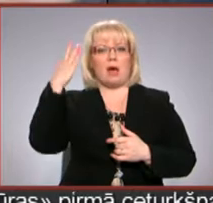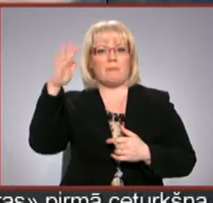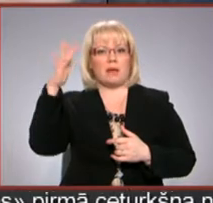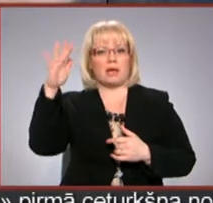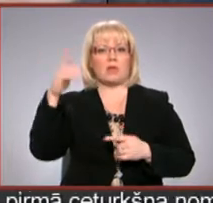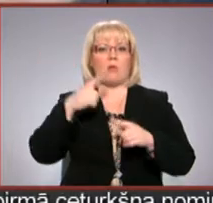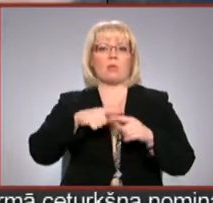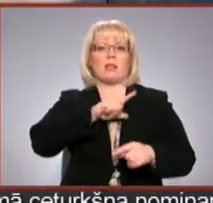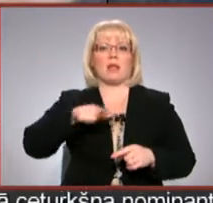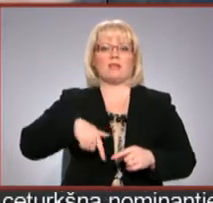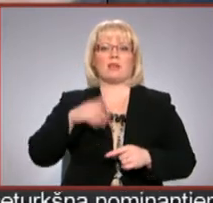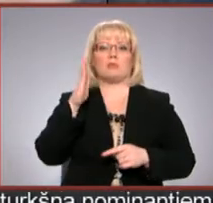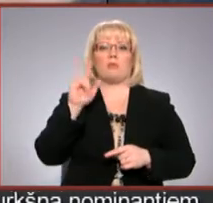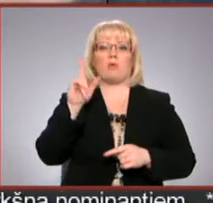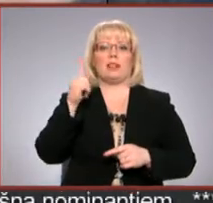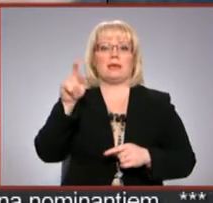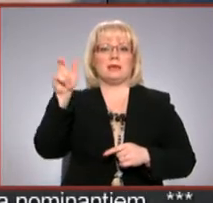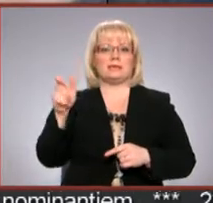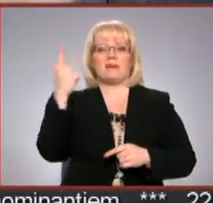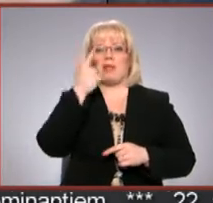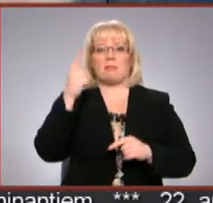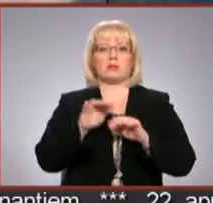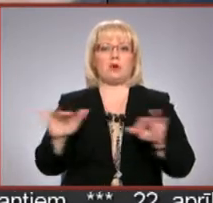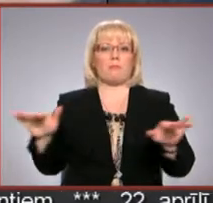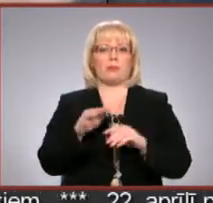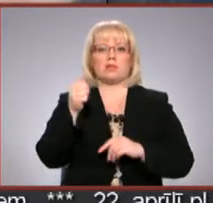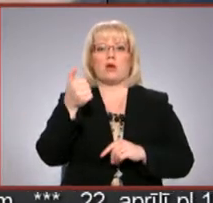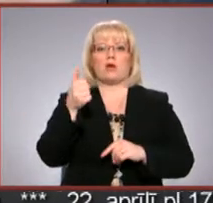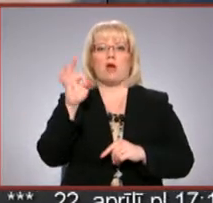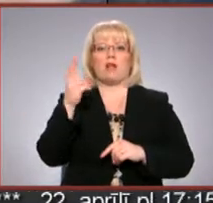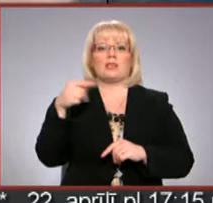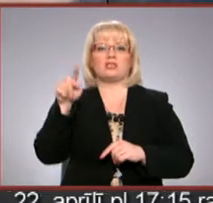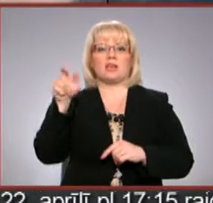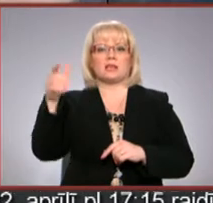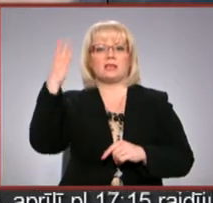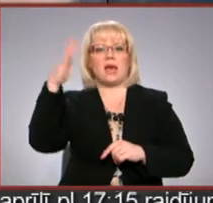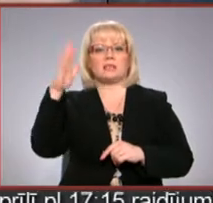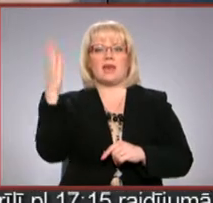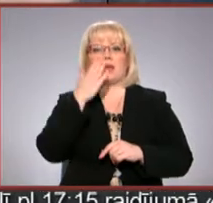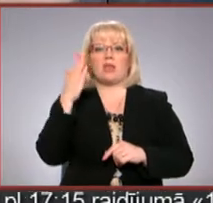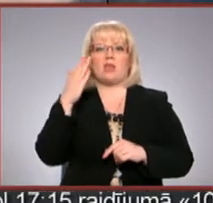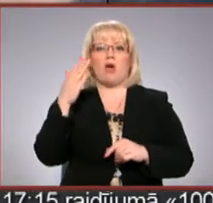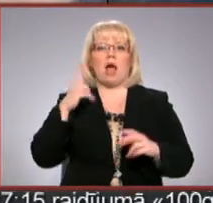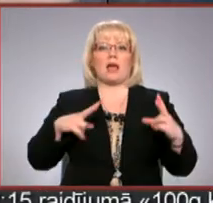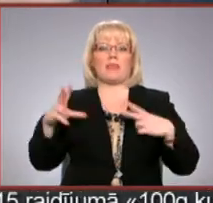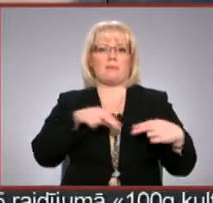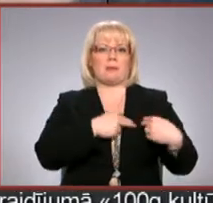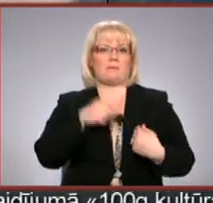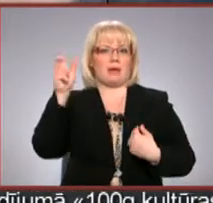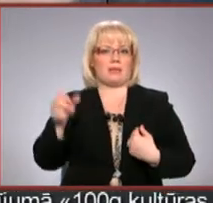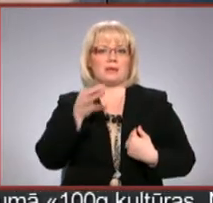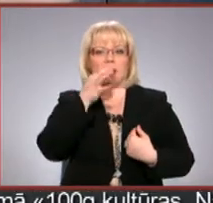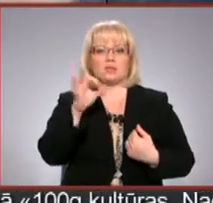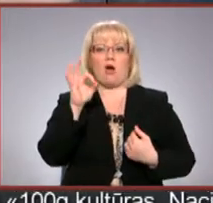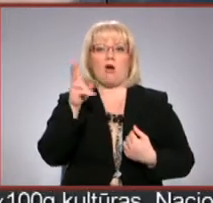Hāna Levjēna un latvietis Andris Bulis. Filmas komponists ir Viljams Goldšteins, kurš ir ASV kino akadēmijas biedrs. Jāuzsver, ka